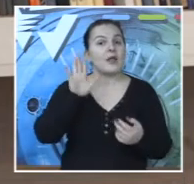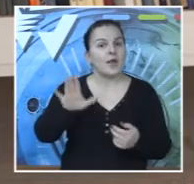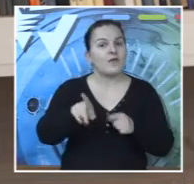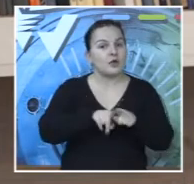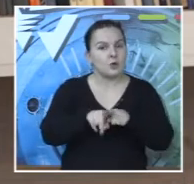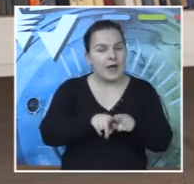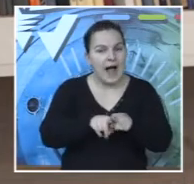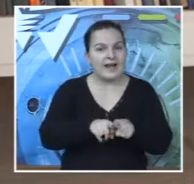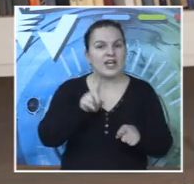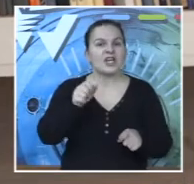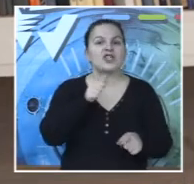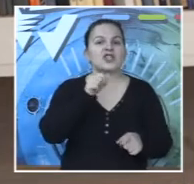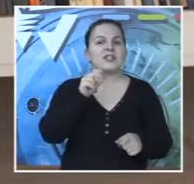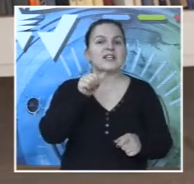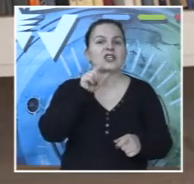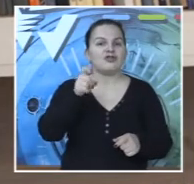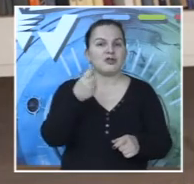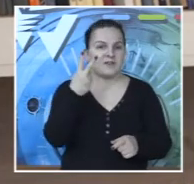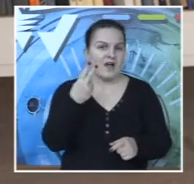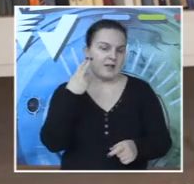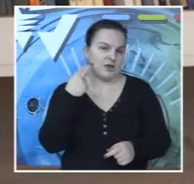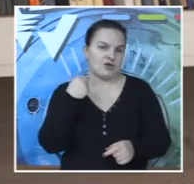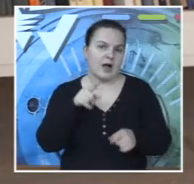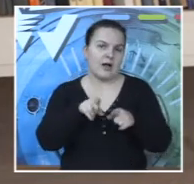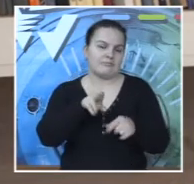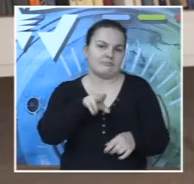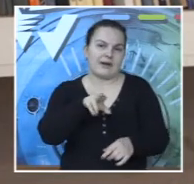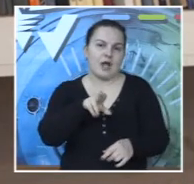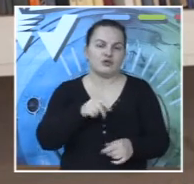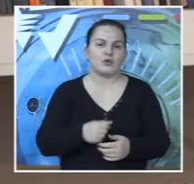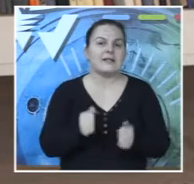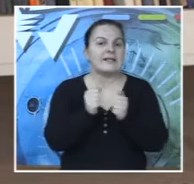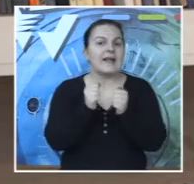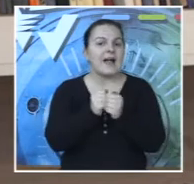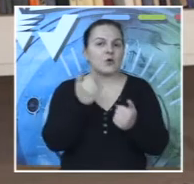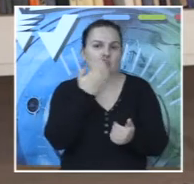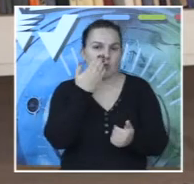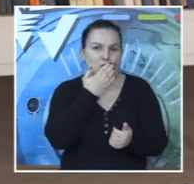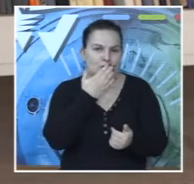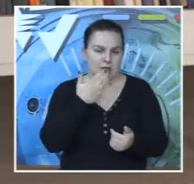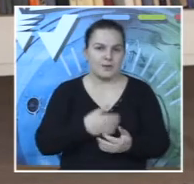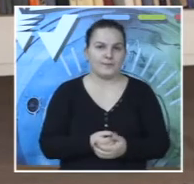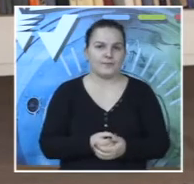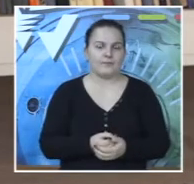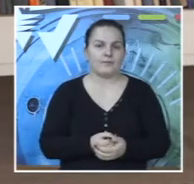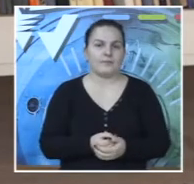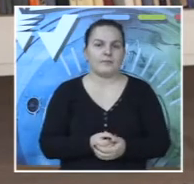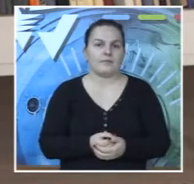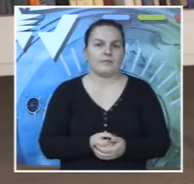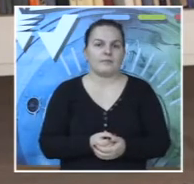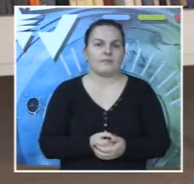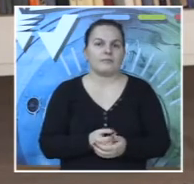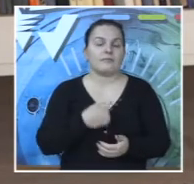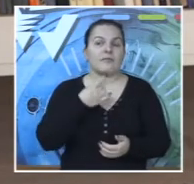njegove drugare, Čirić je, recimo, dva dečaka, braću koji su zajedno učili sa njim u razredu,